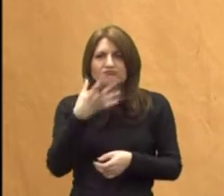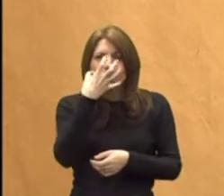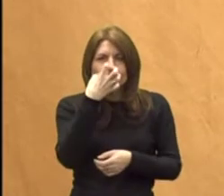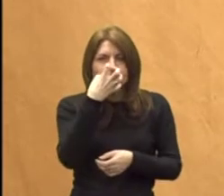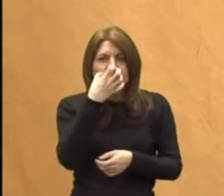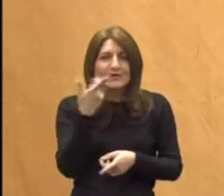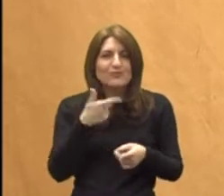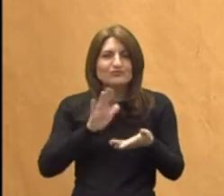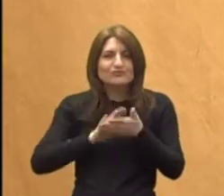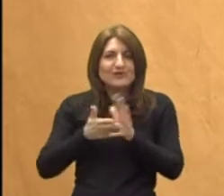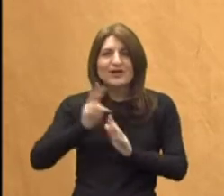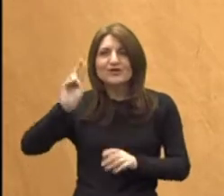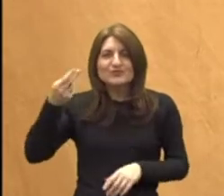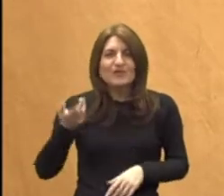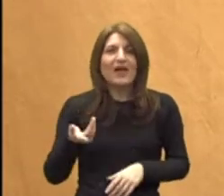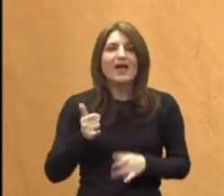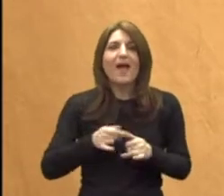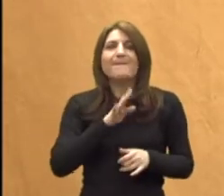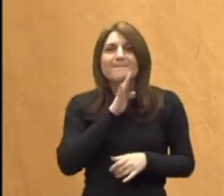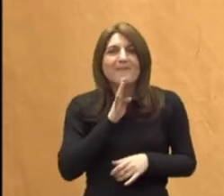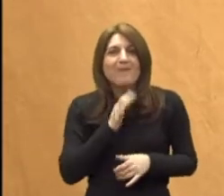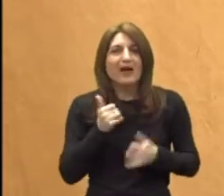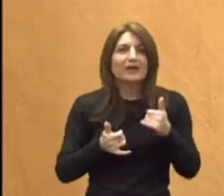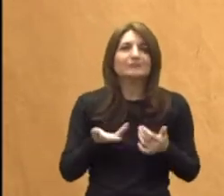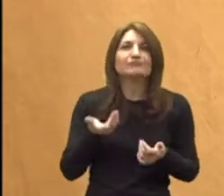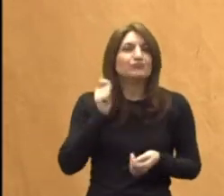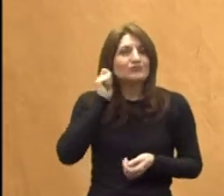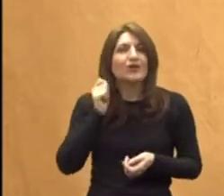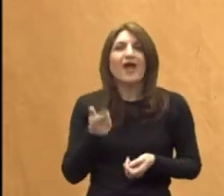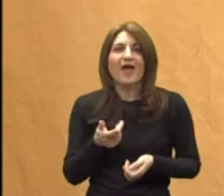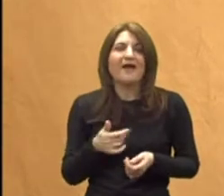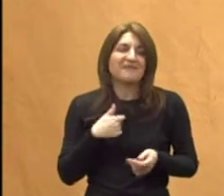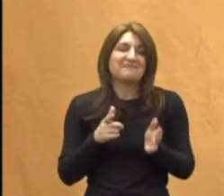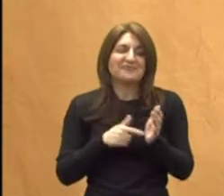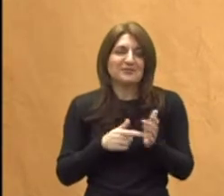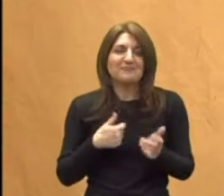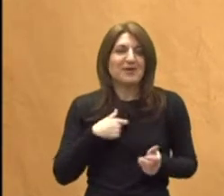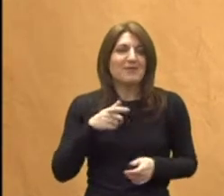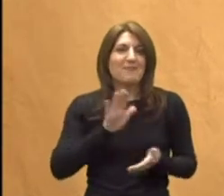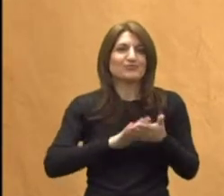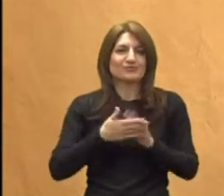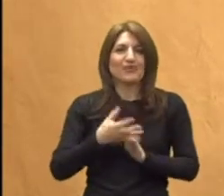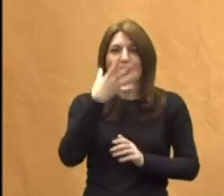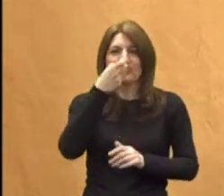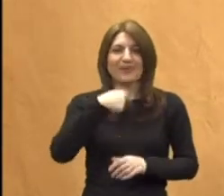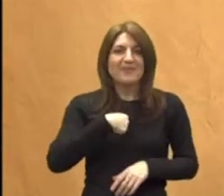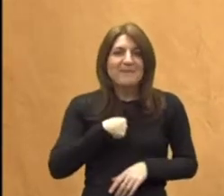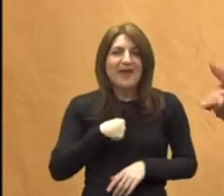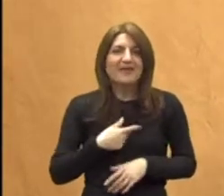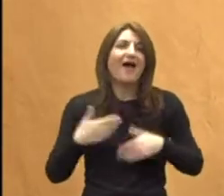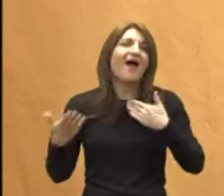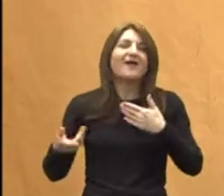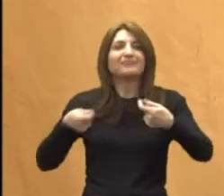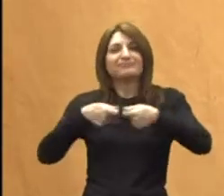ga je žena nazvala Ljutić, ili mu je mama? Ženu ljutim, vjerojatno, ali ne dobro. Mi se interaktivno ljutimo.